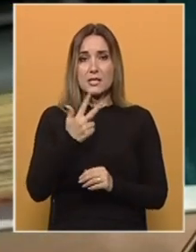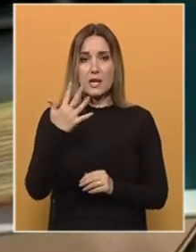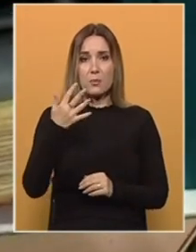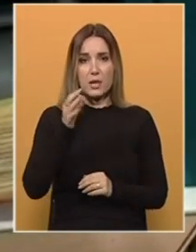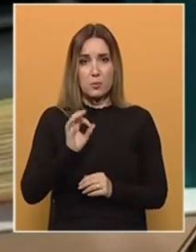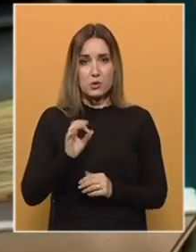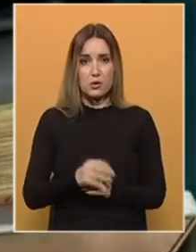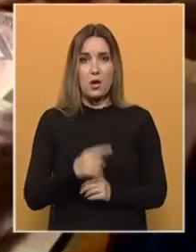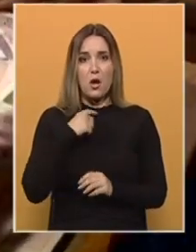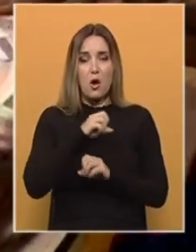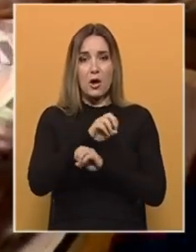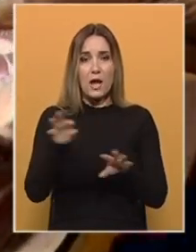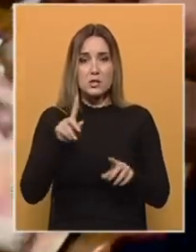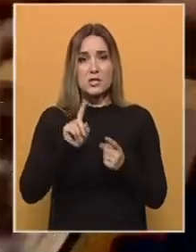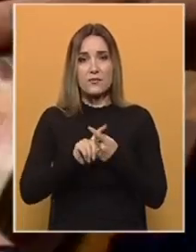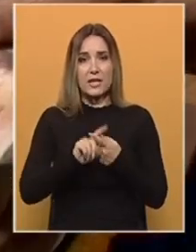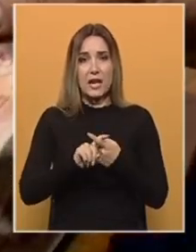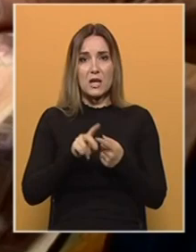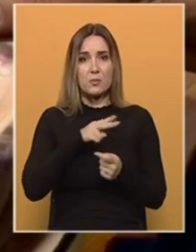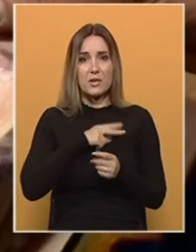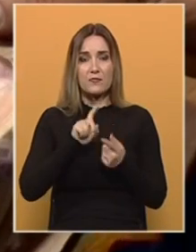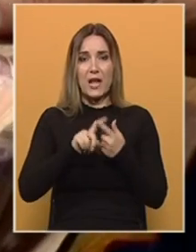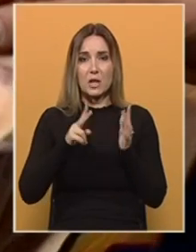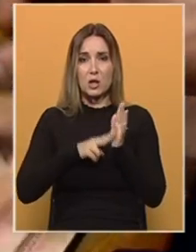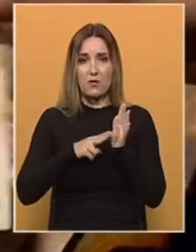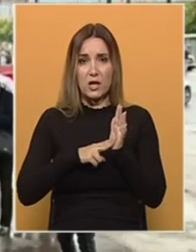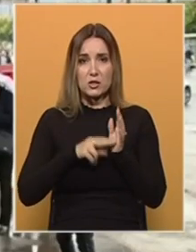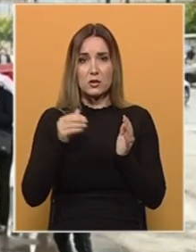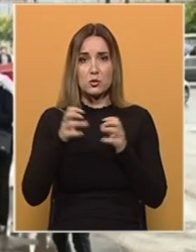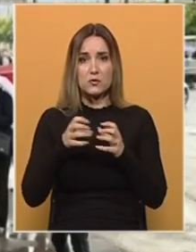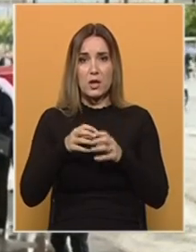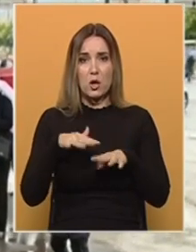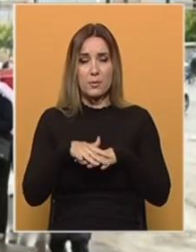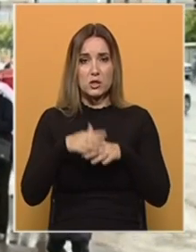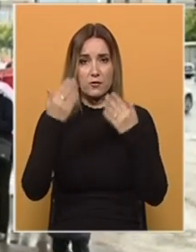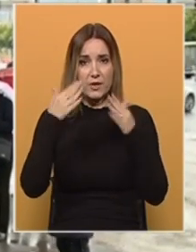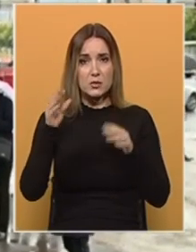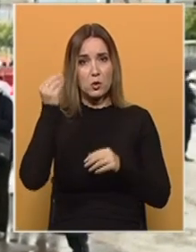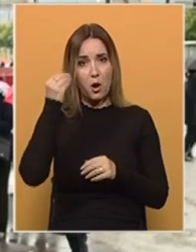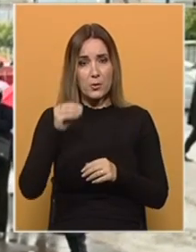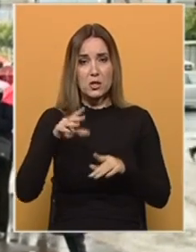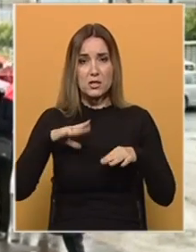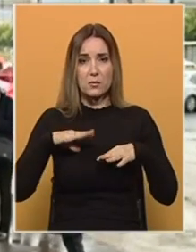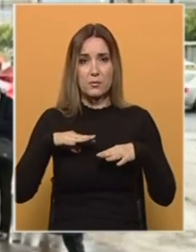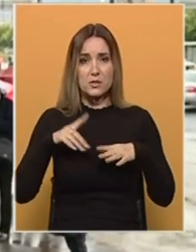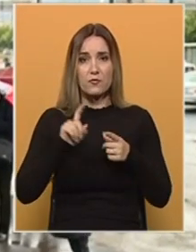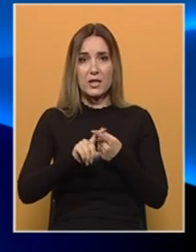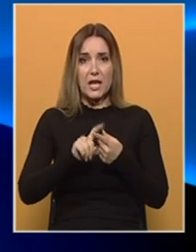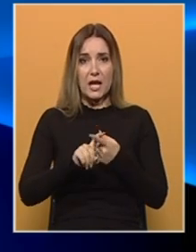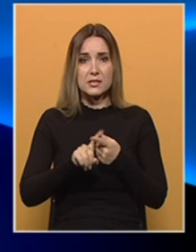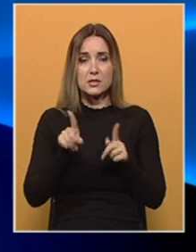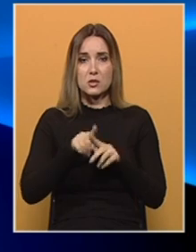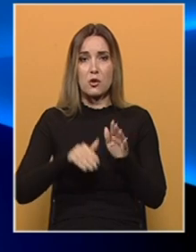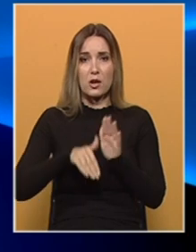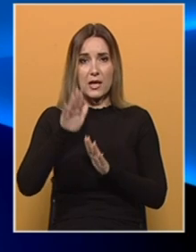35%. Oglasio se i federalni premijer Fadil Novalić. Na društvenoj mreži Facebook objećao je da će mirovine i u federaciji BiH